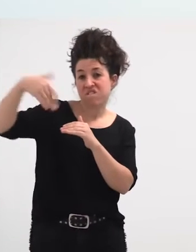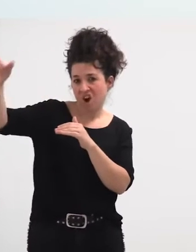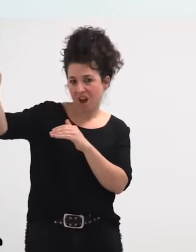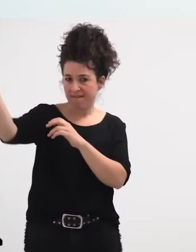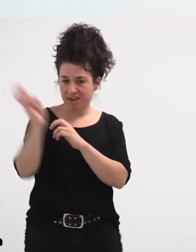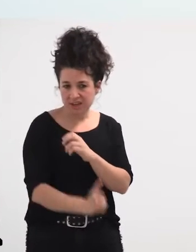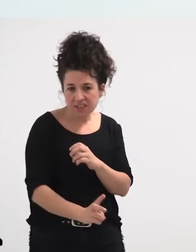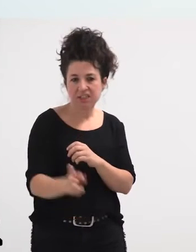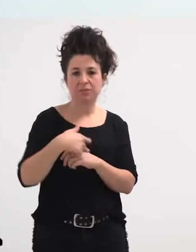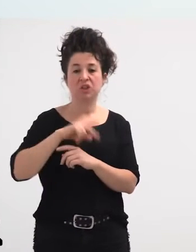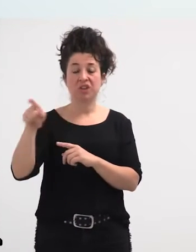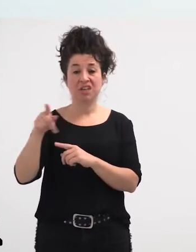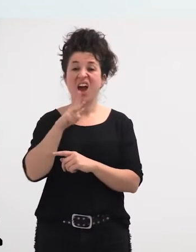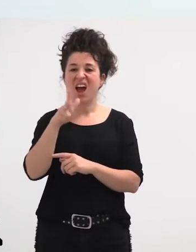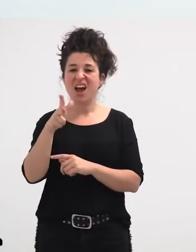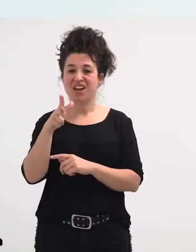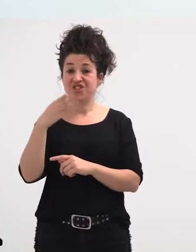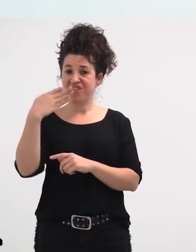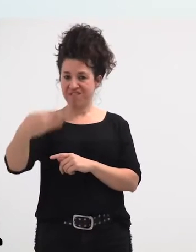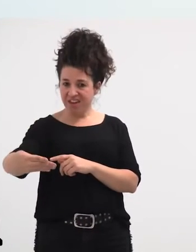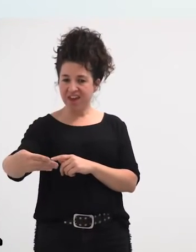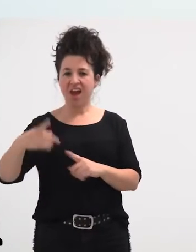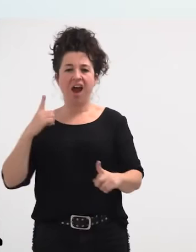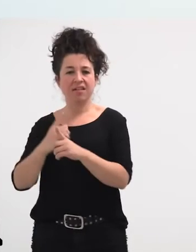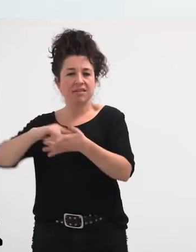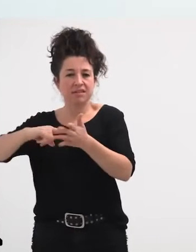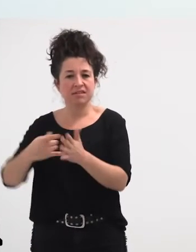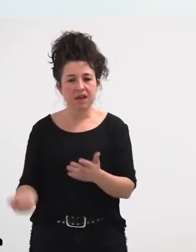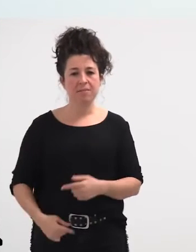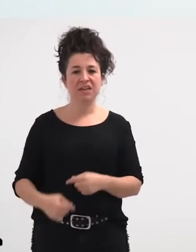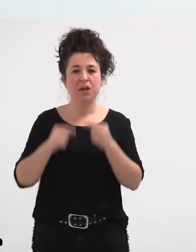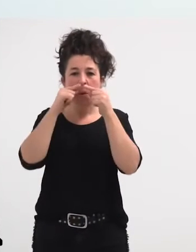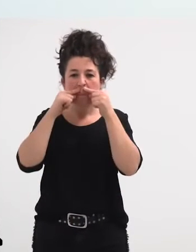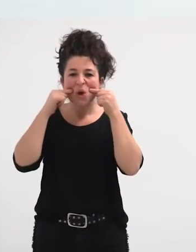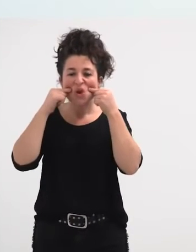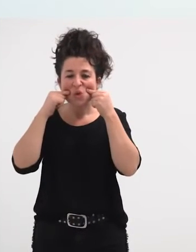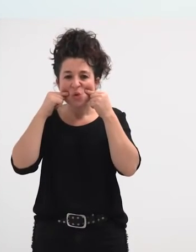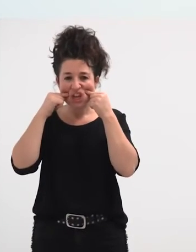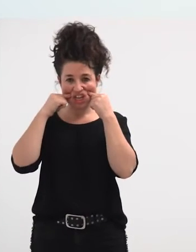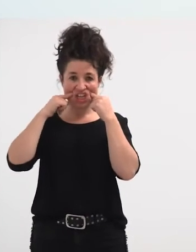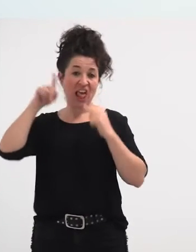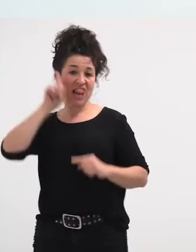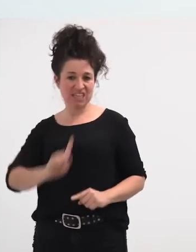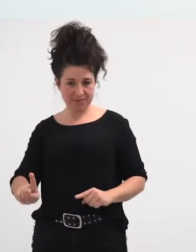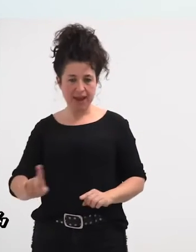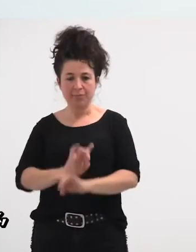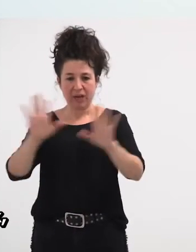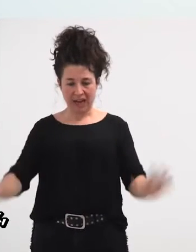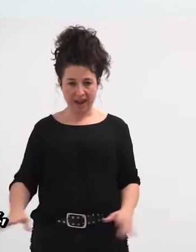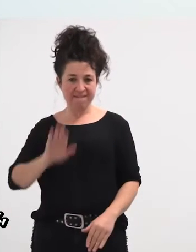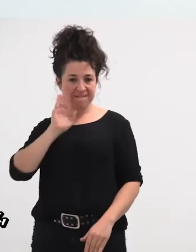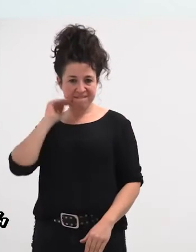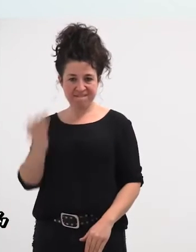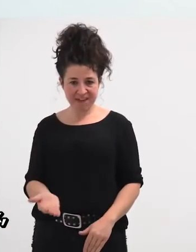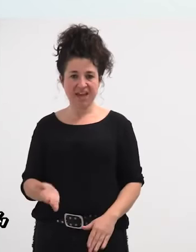zarete, atxe bekoak zarete, antisistemak zarete, bigotudas lesbianas, por supuesto, feas,